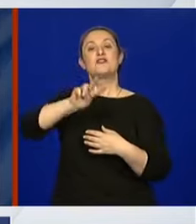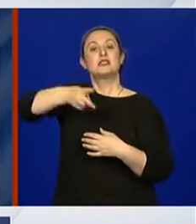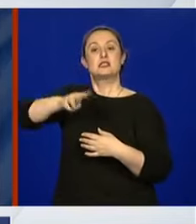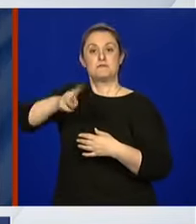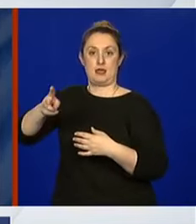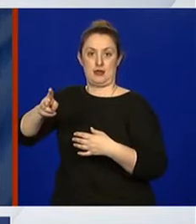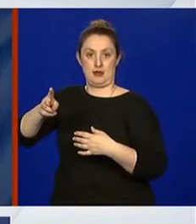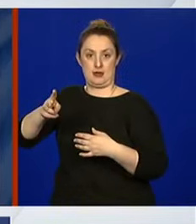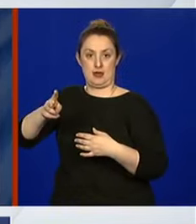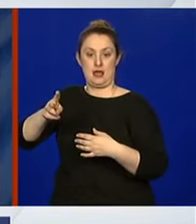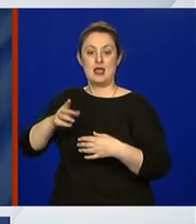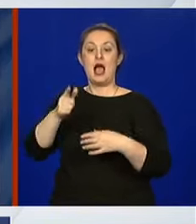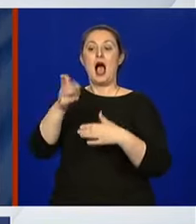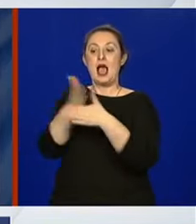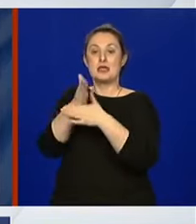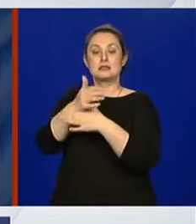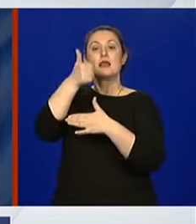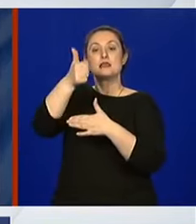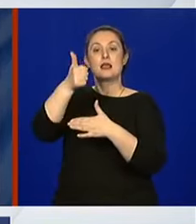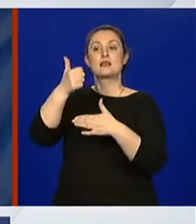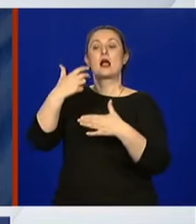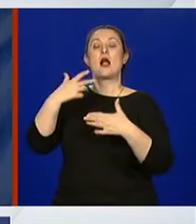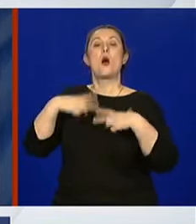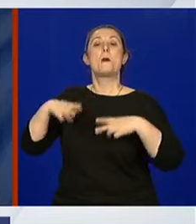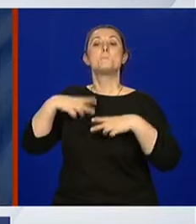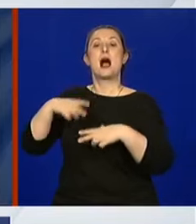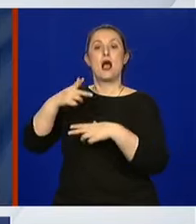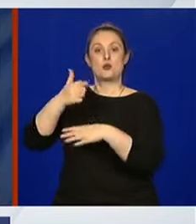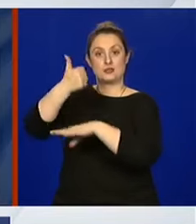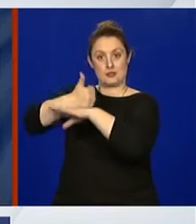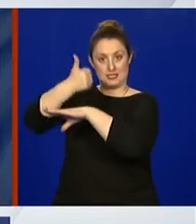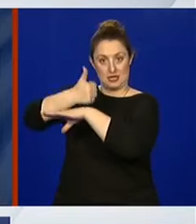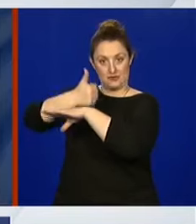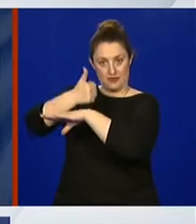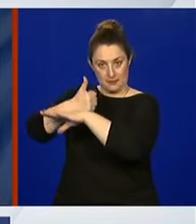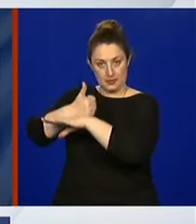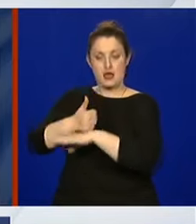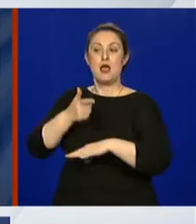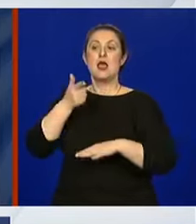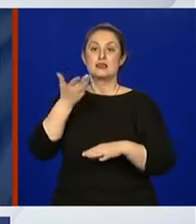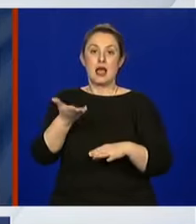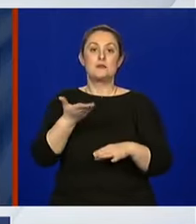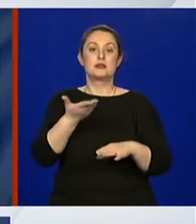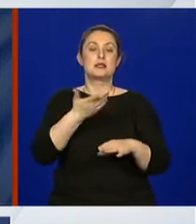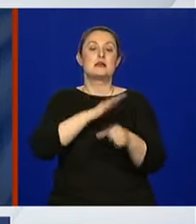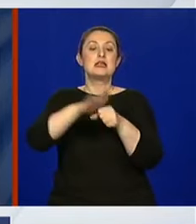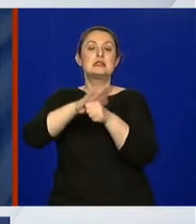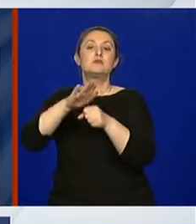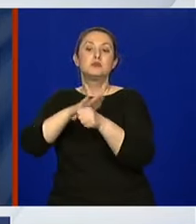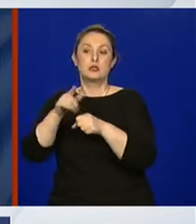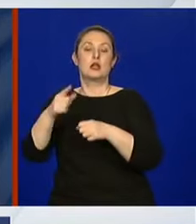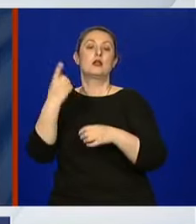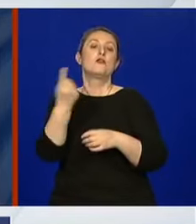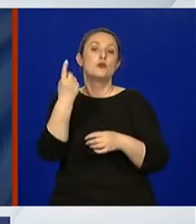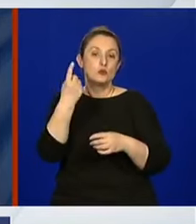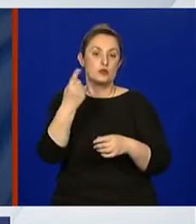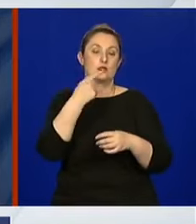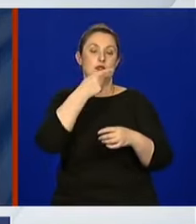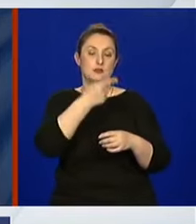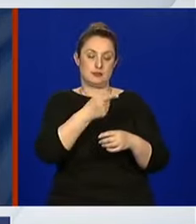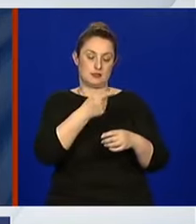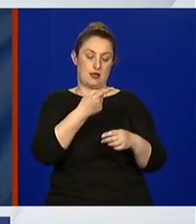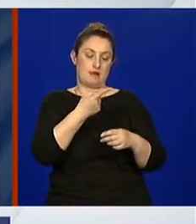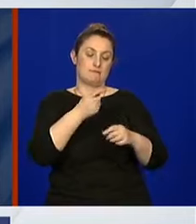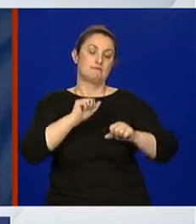jednom pauzom, jednosatnom pauzom, kako bi se zadovoljili svi oni epidemiološki kriteriji u